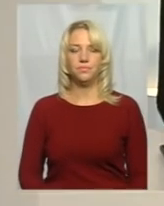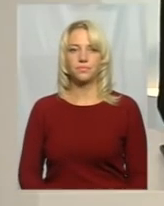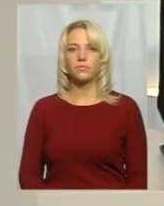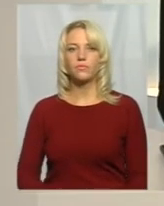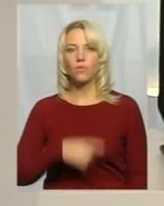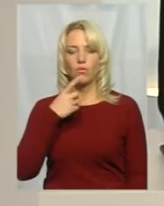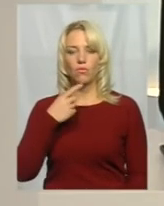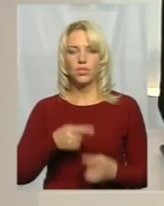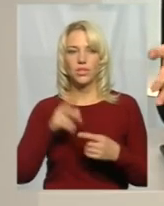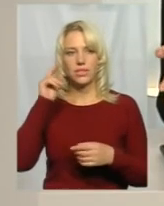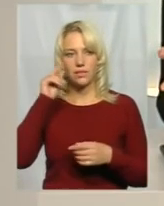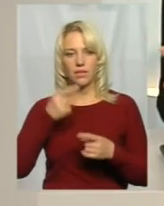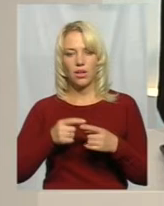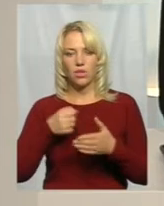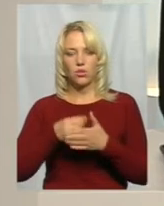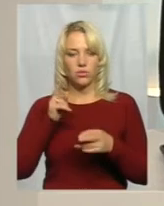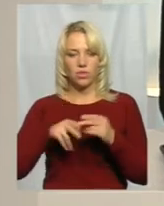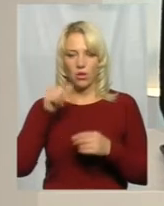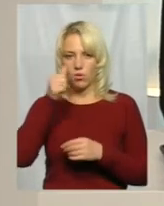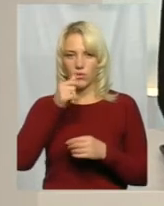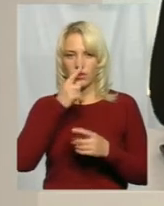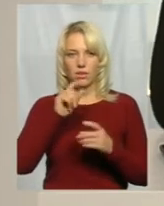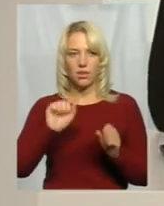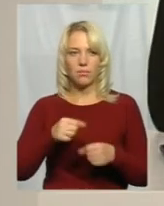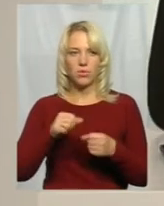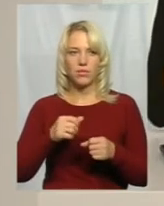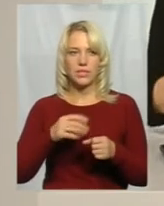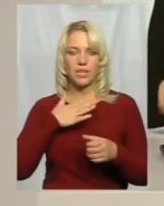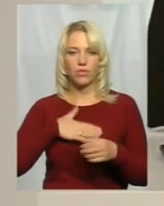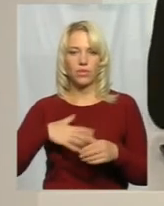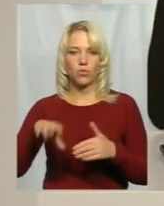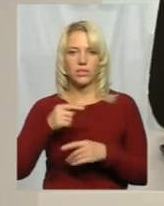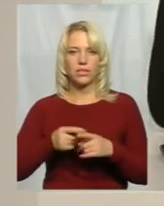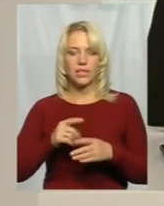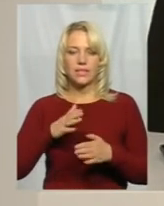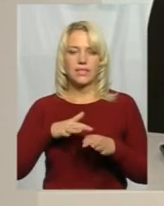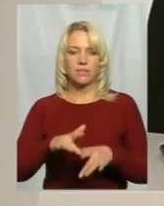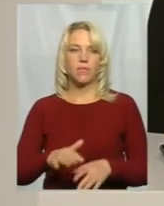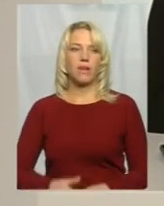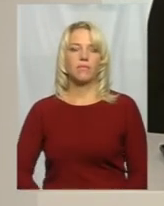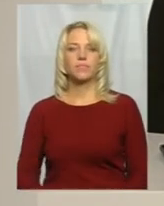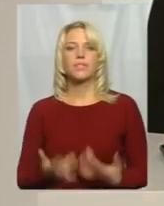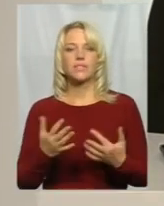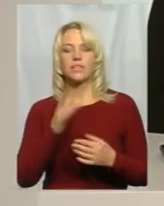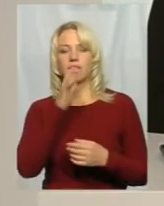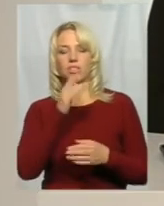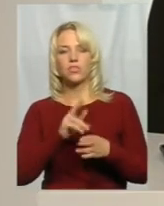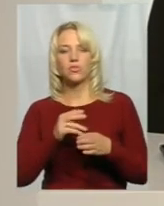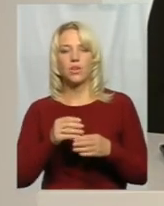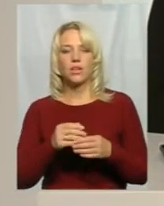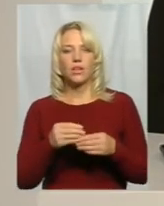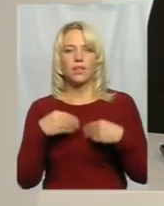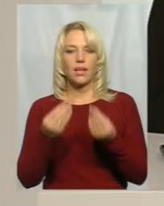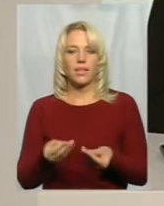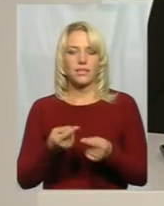цифрою, до кінця року вже нереально задовільнити всі оці справи. Скільки часу відводиться взагалі на вирішення?